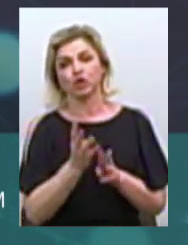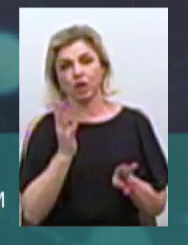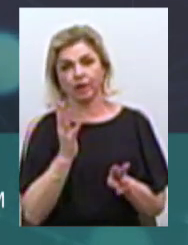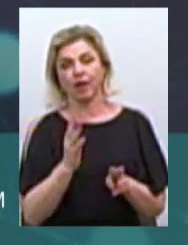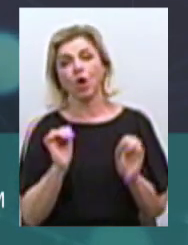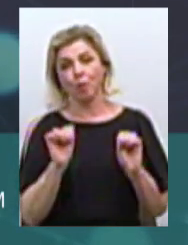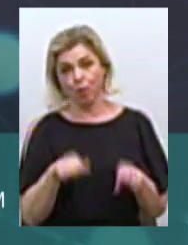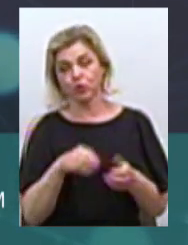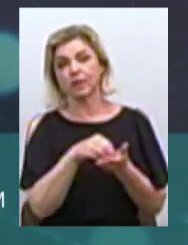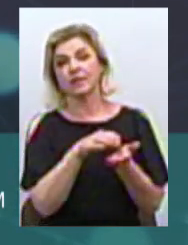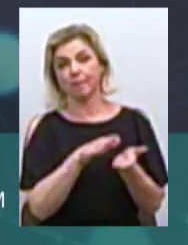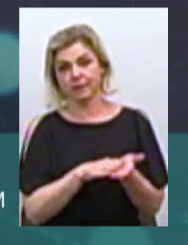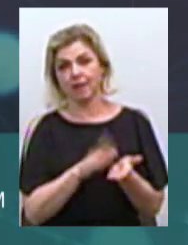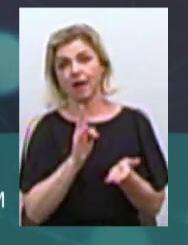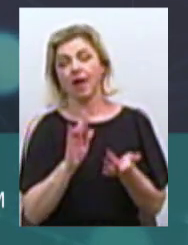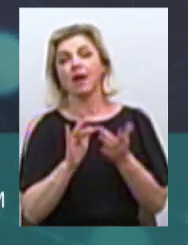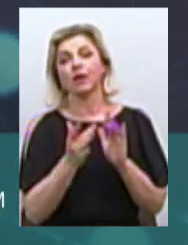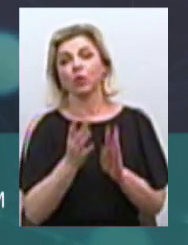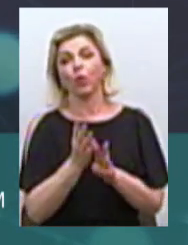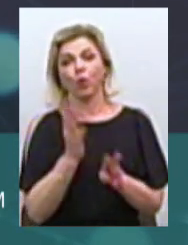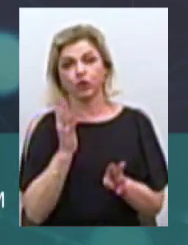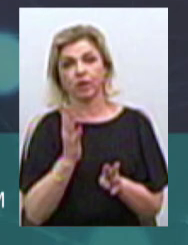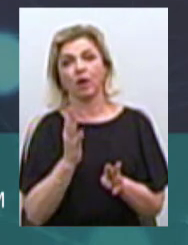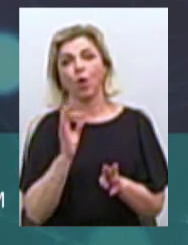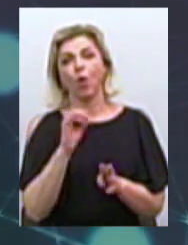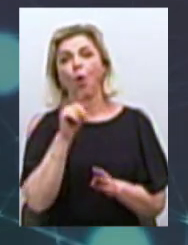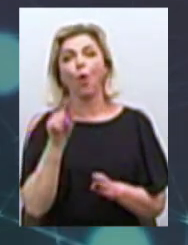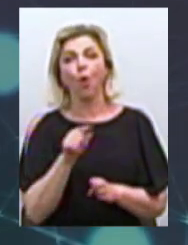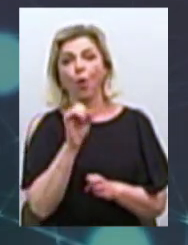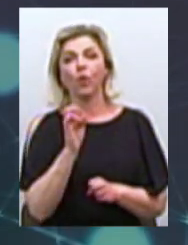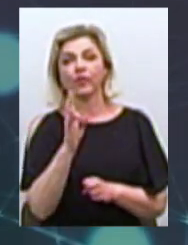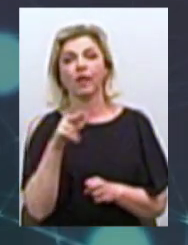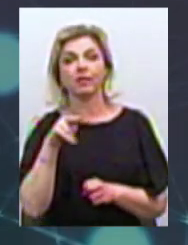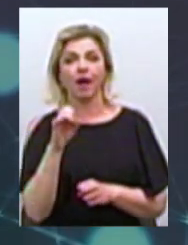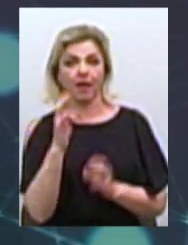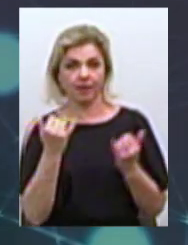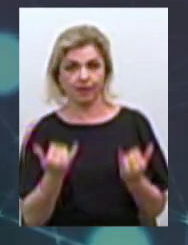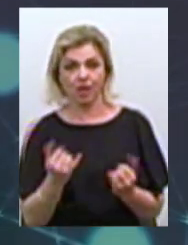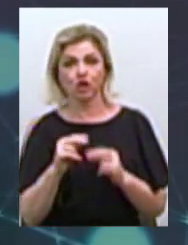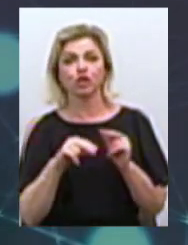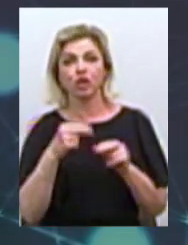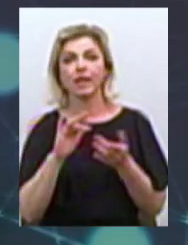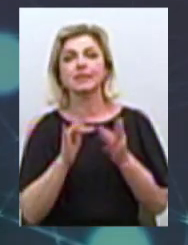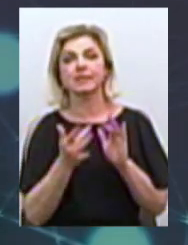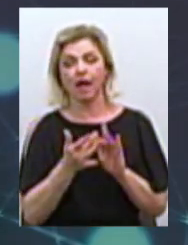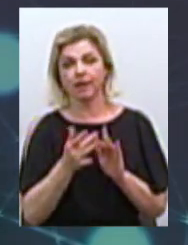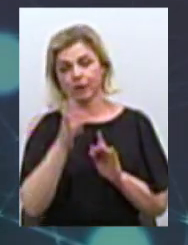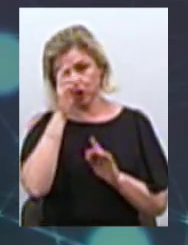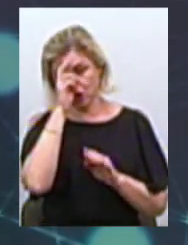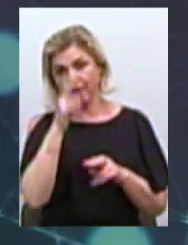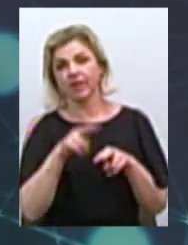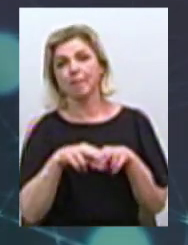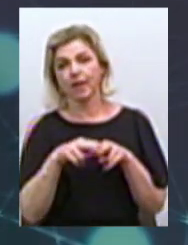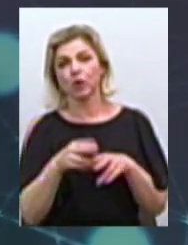записатися до електронної черги онлайн, через сайт державної міграційної